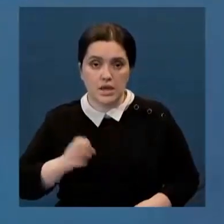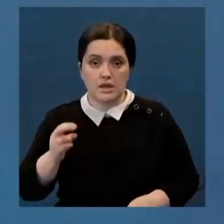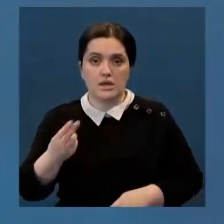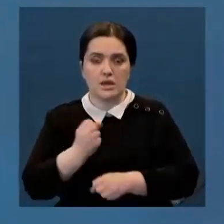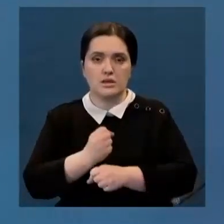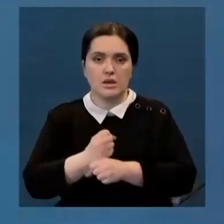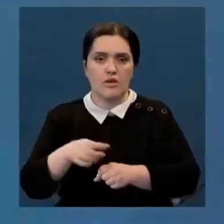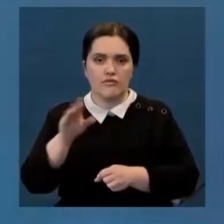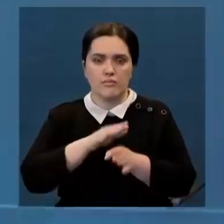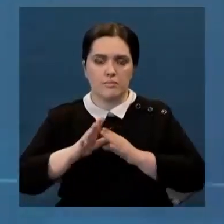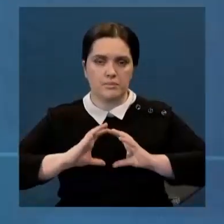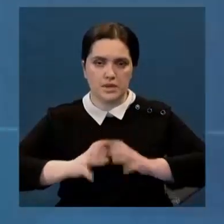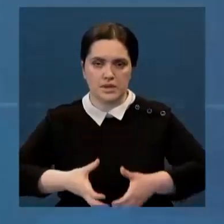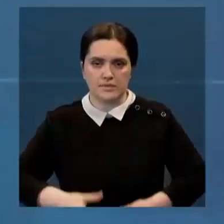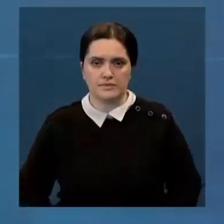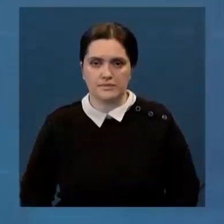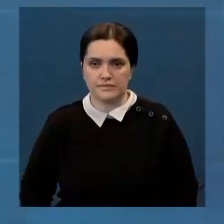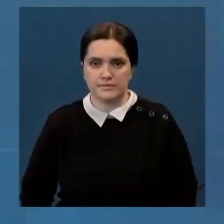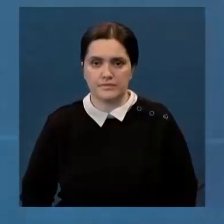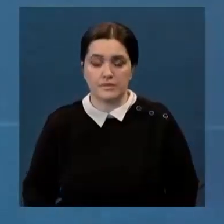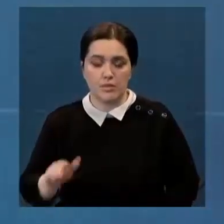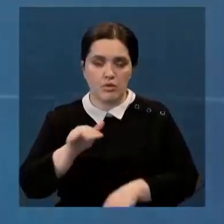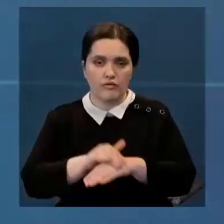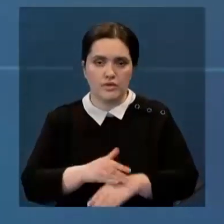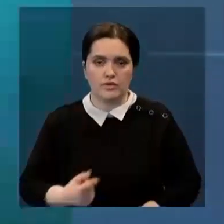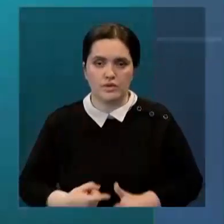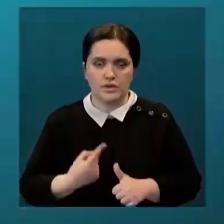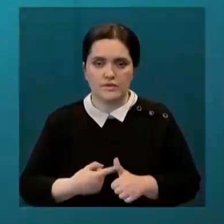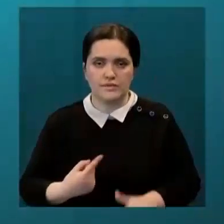делают почти во всем мире. Это по факту. Берегите себя.